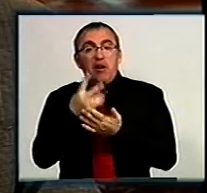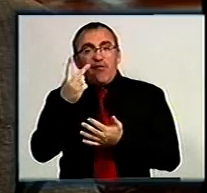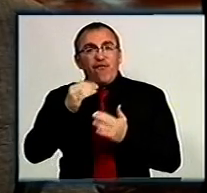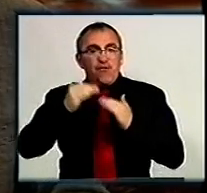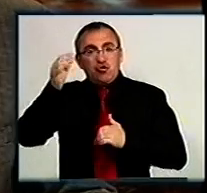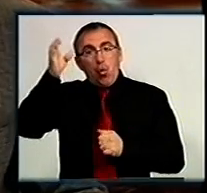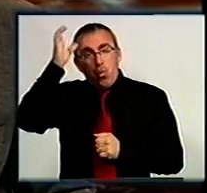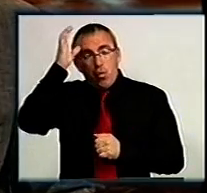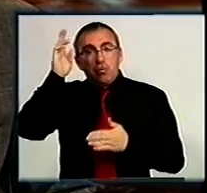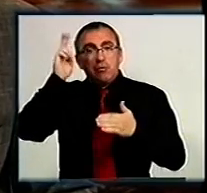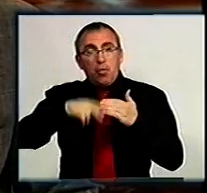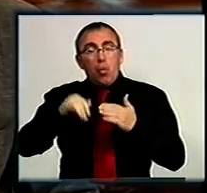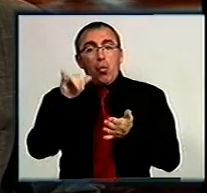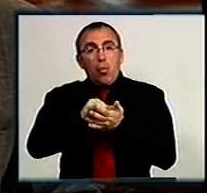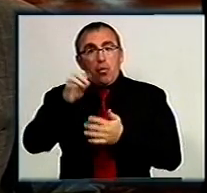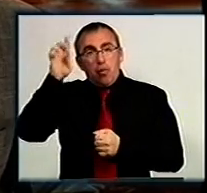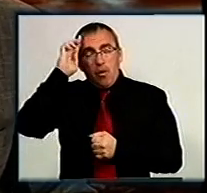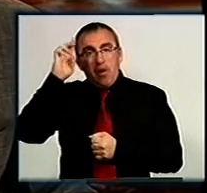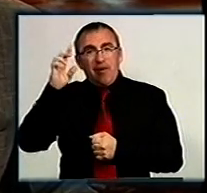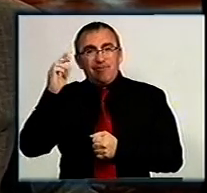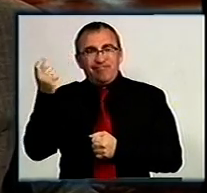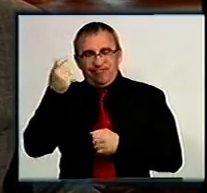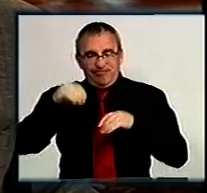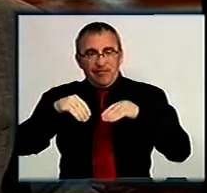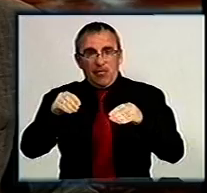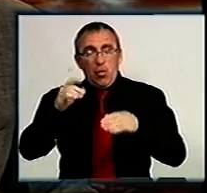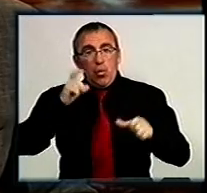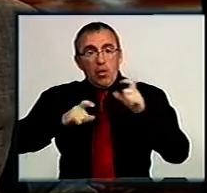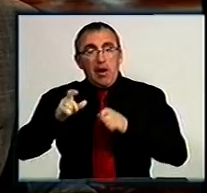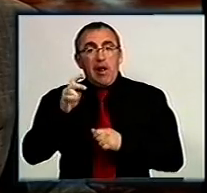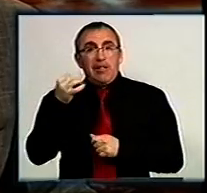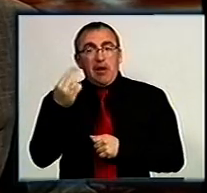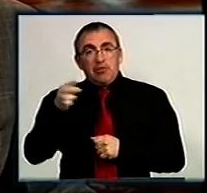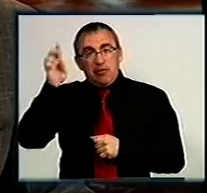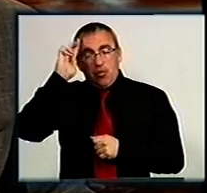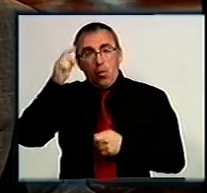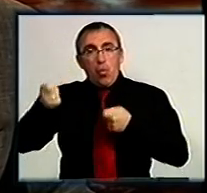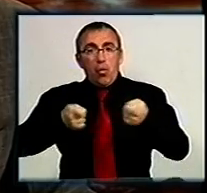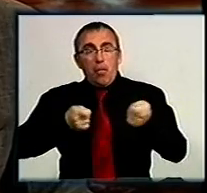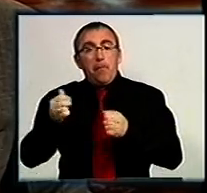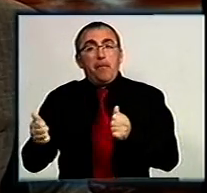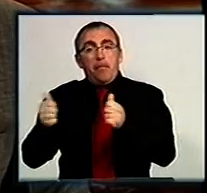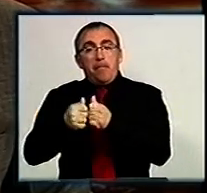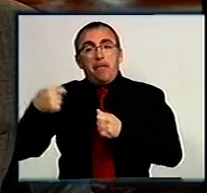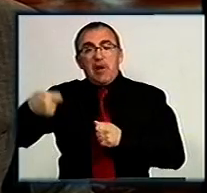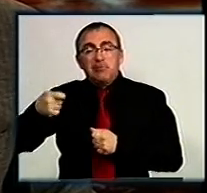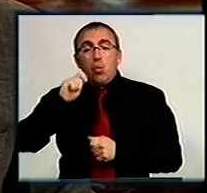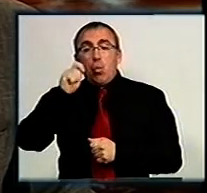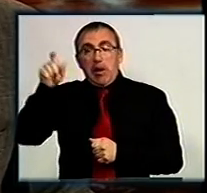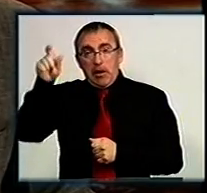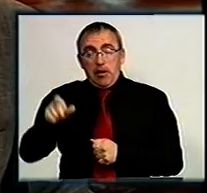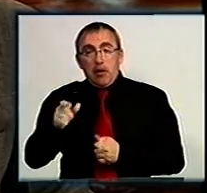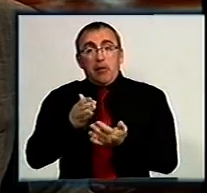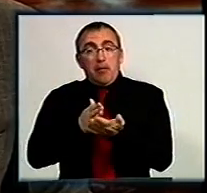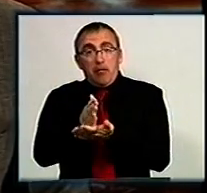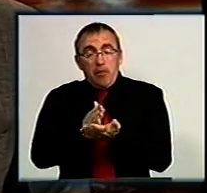освіти. Закінчив Уманський державний аграрний університет та Національну академію державного управління при президентові України. Має